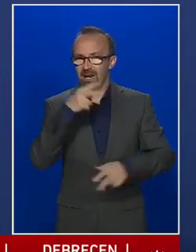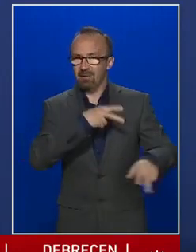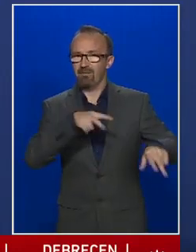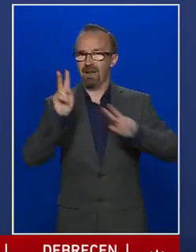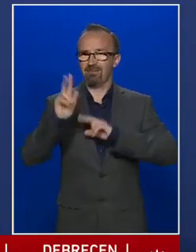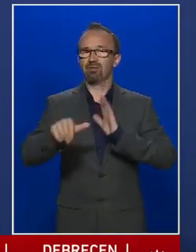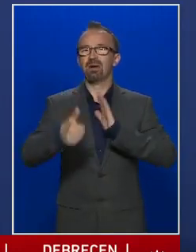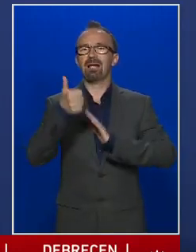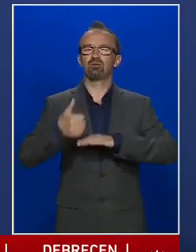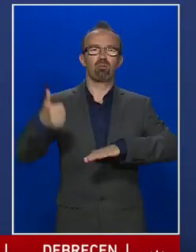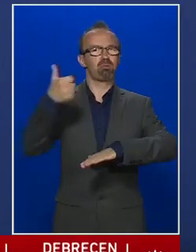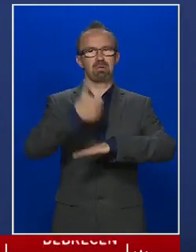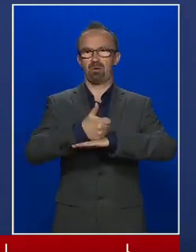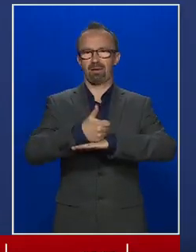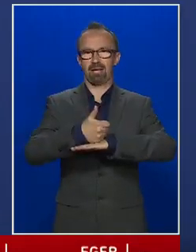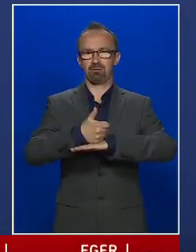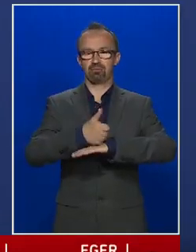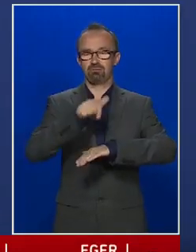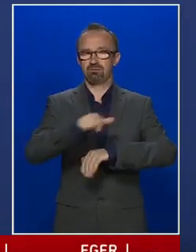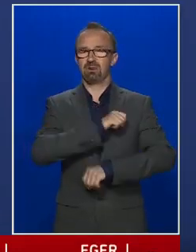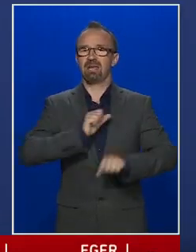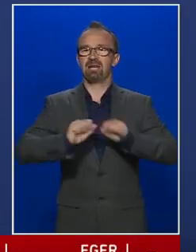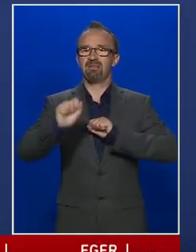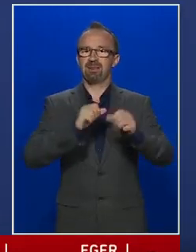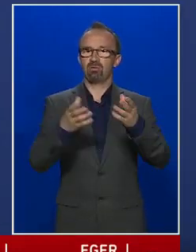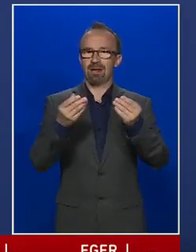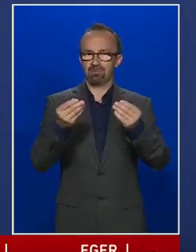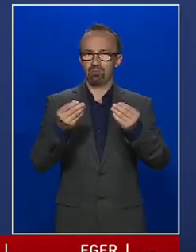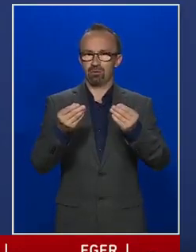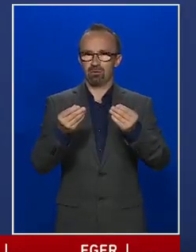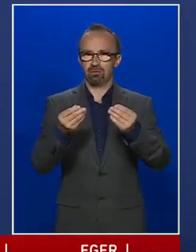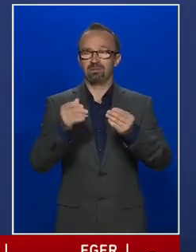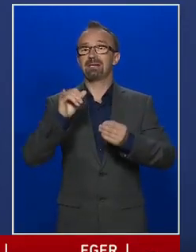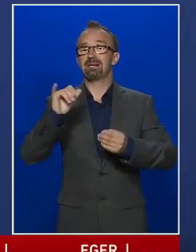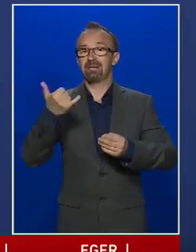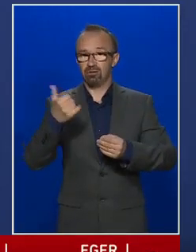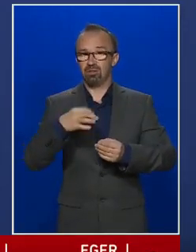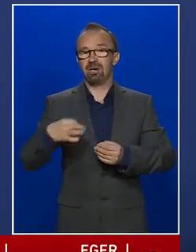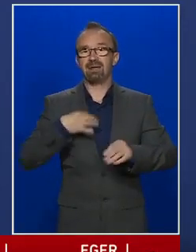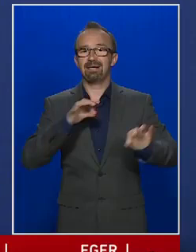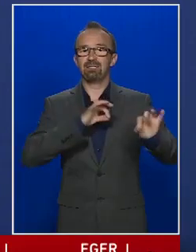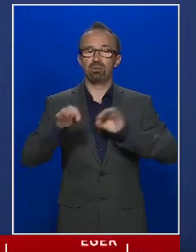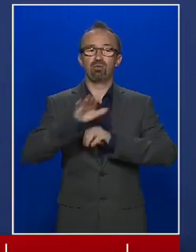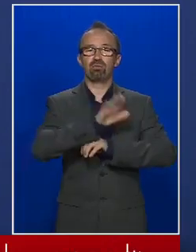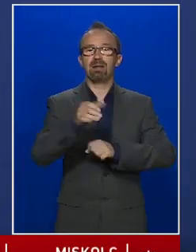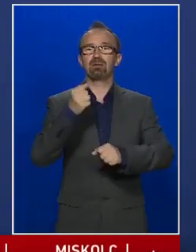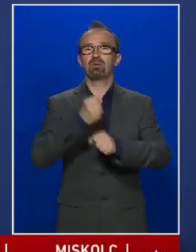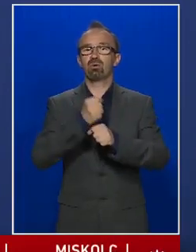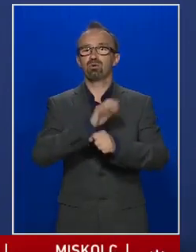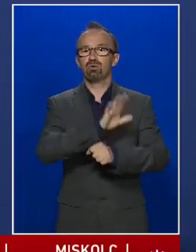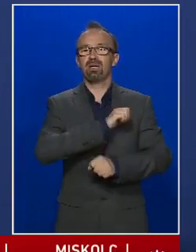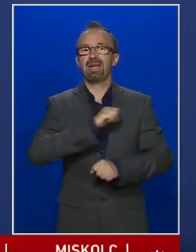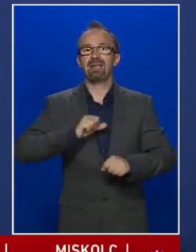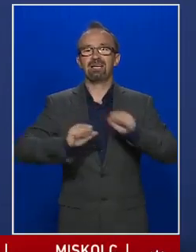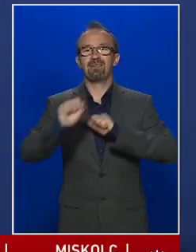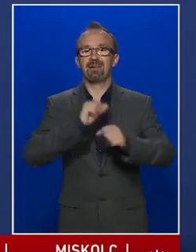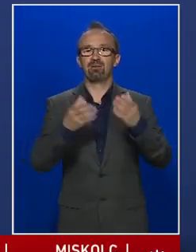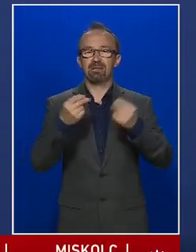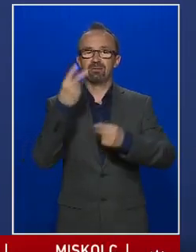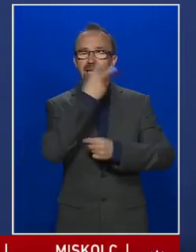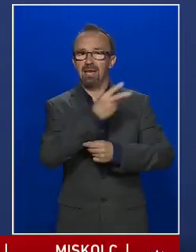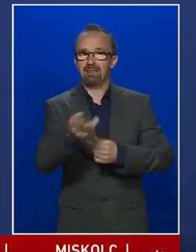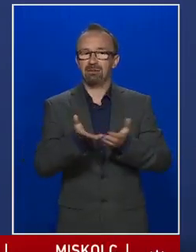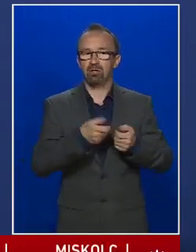arra, hogy első prioritásként ezek az egyéni védőfelszerelések is az egészségügyben dolgozóknak az egyéni védőeszköz